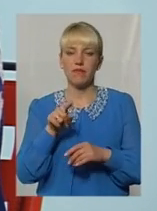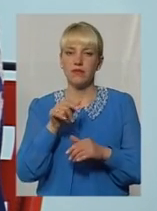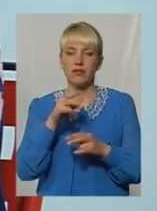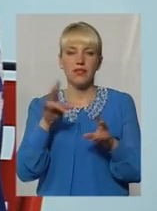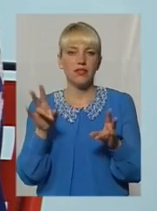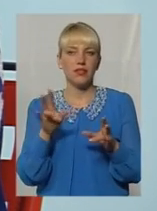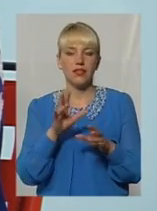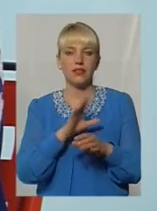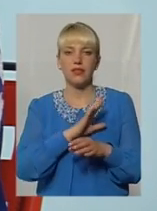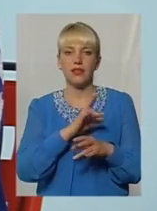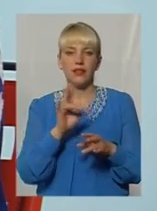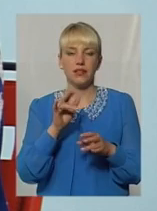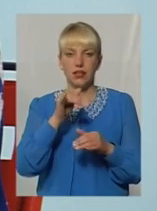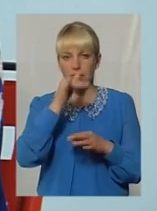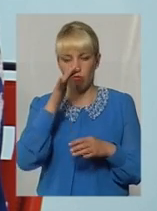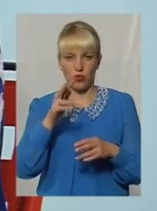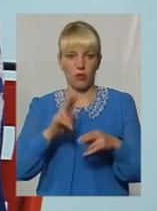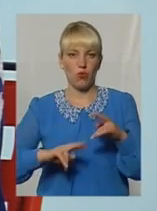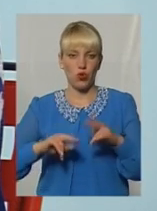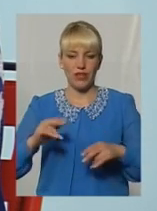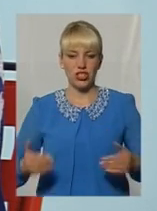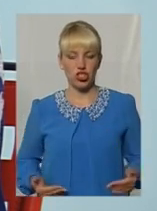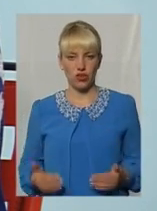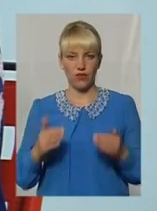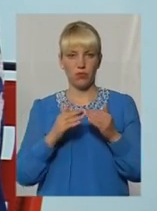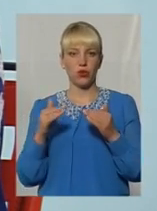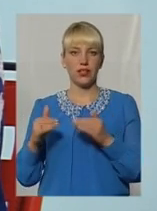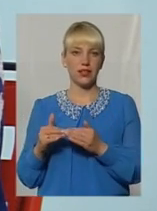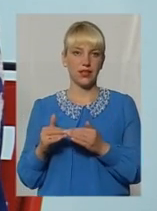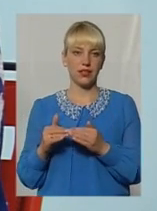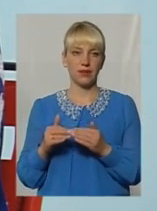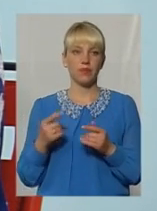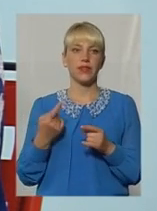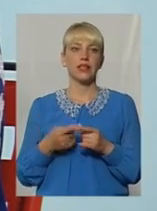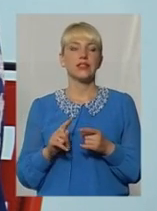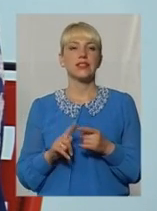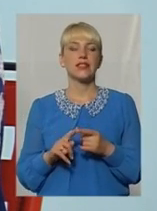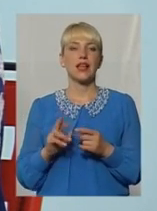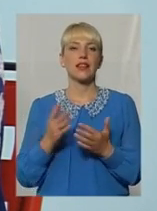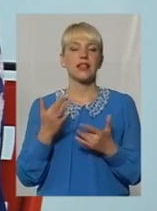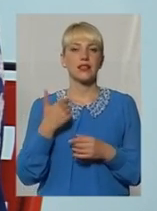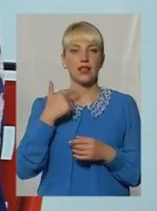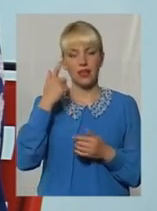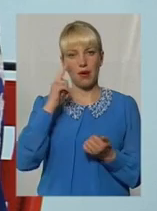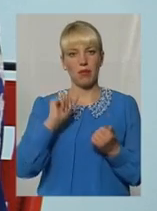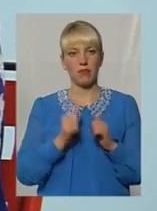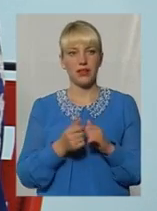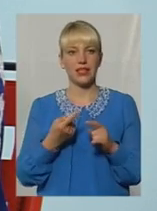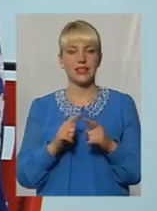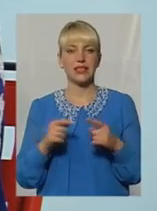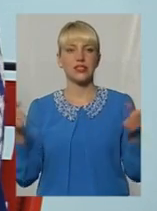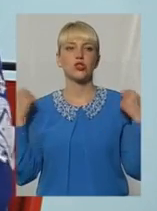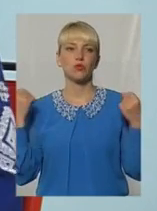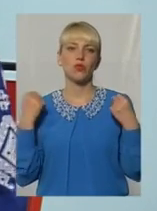житлові будинки, це те, що ми на сьогодні бачимо. Це, наскільки я пам'ятаю, спортивні